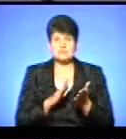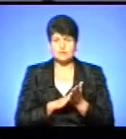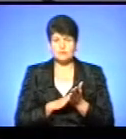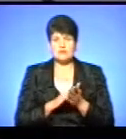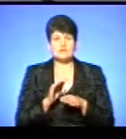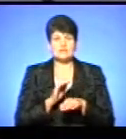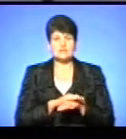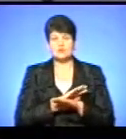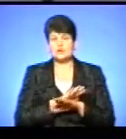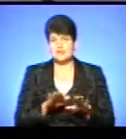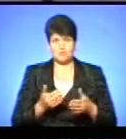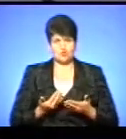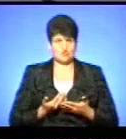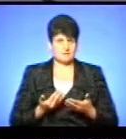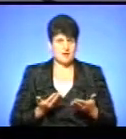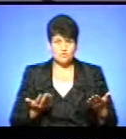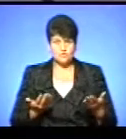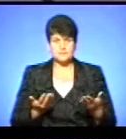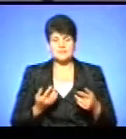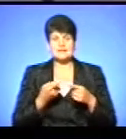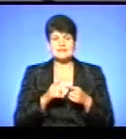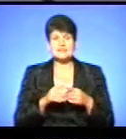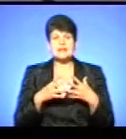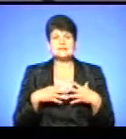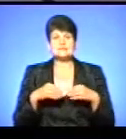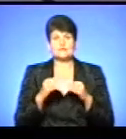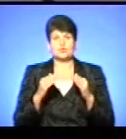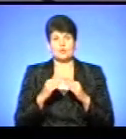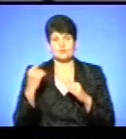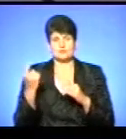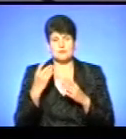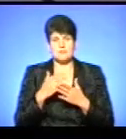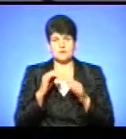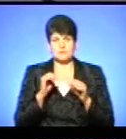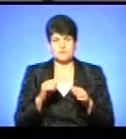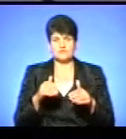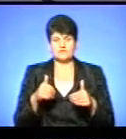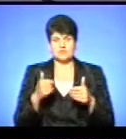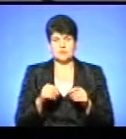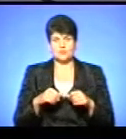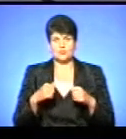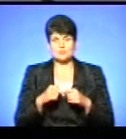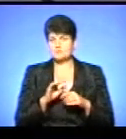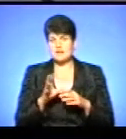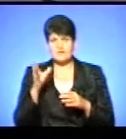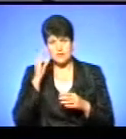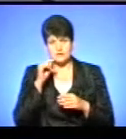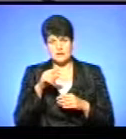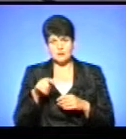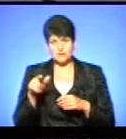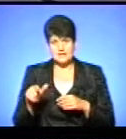але фактично не проживають. Ці також сім'ї чи домогосподарства мають право звернутися на комісію, щоб не враховувати тих людей, які